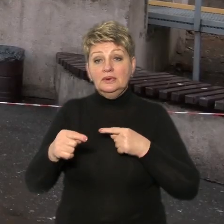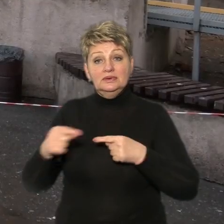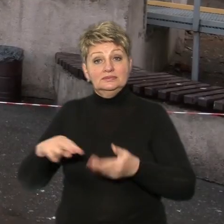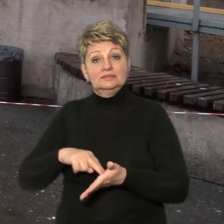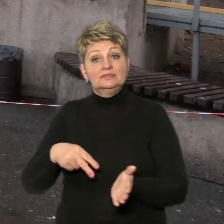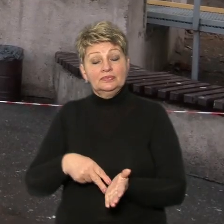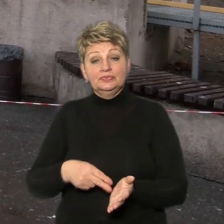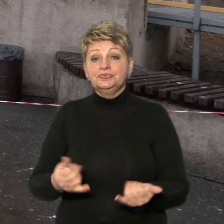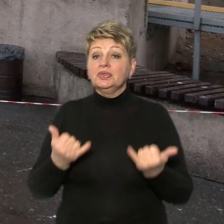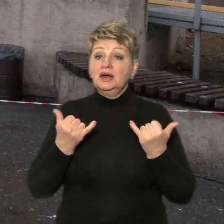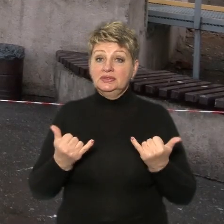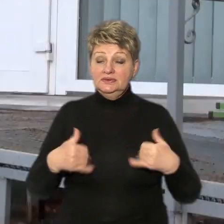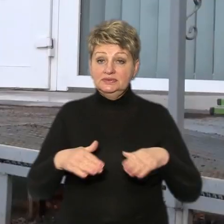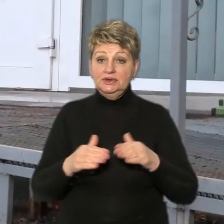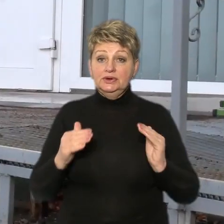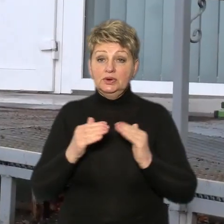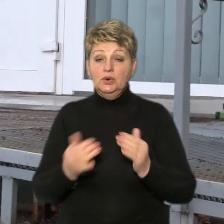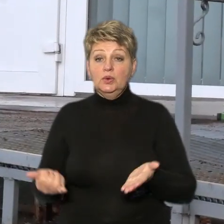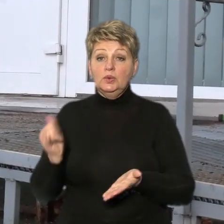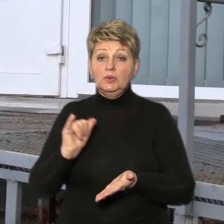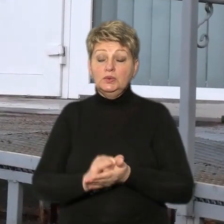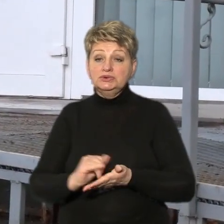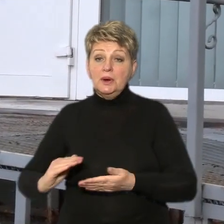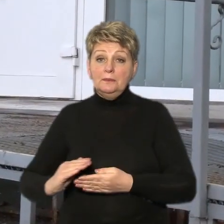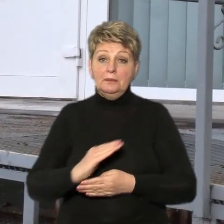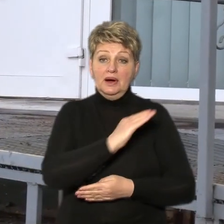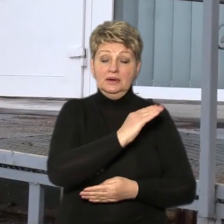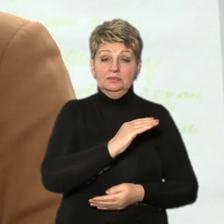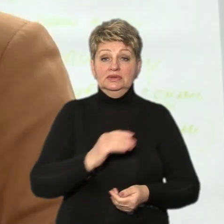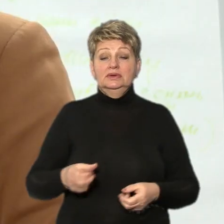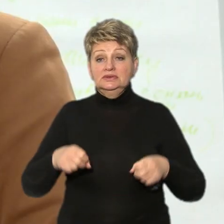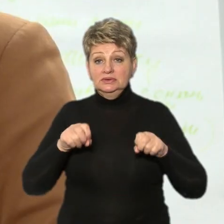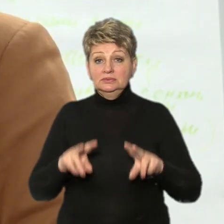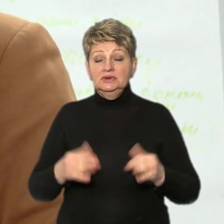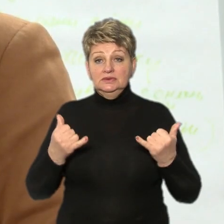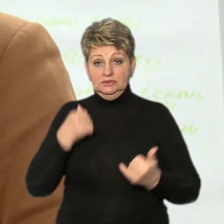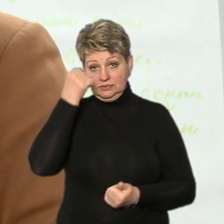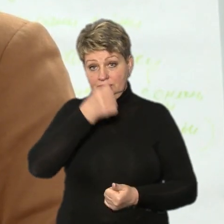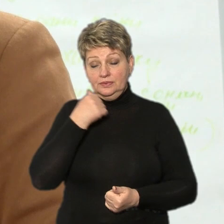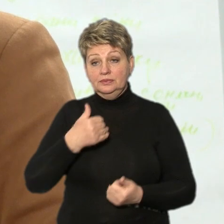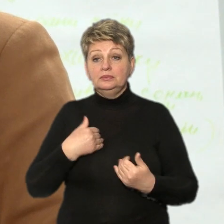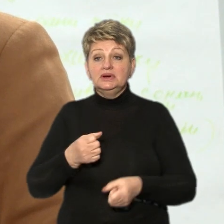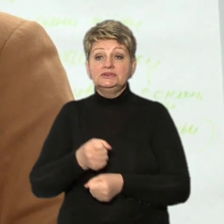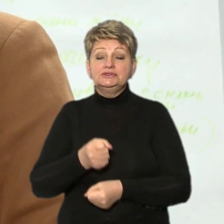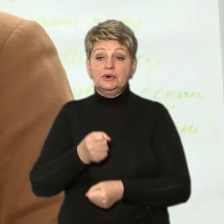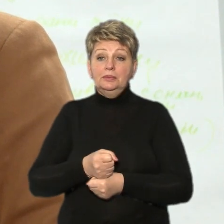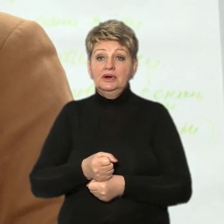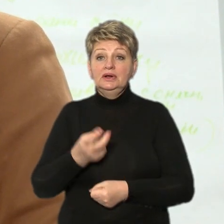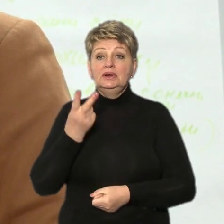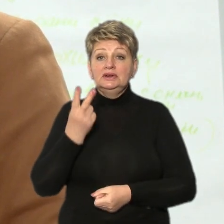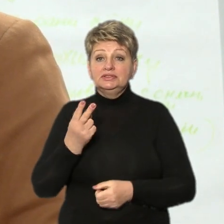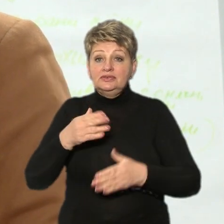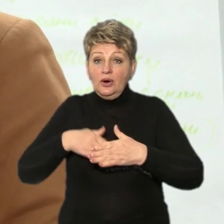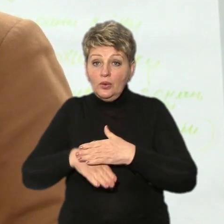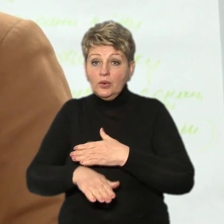Нині, додає, в таких будівлях встановлюють пандуси та підйомники. В цьому році ми зробили два укриття,